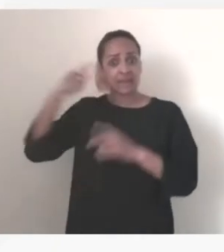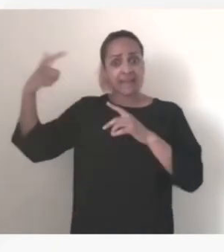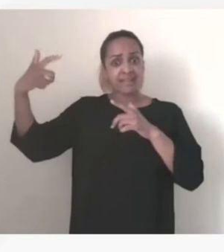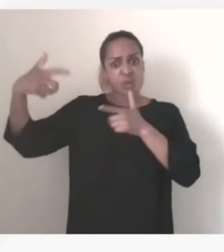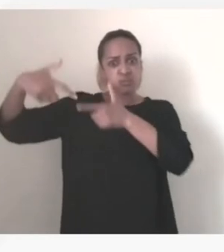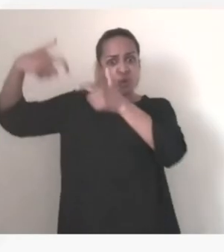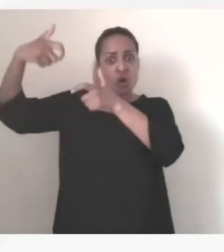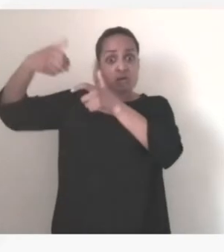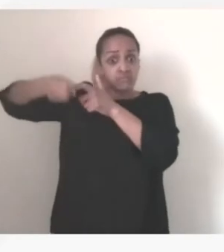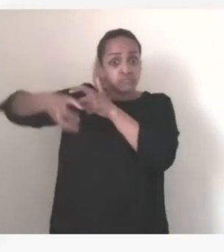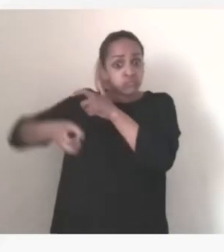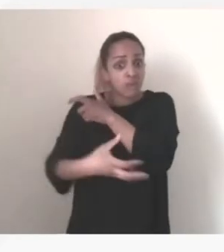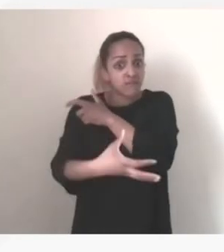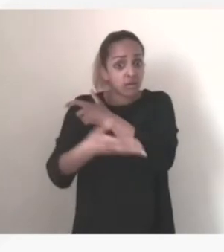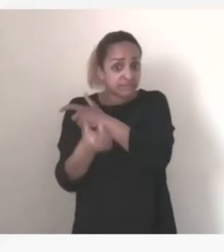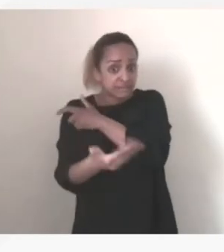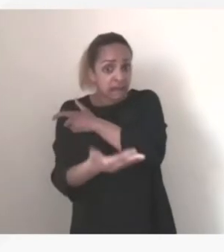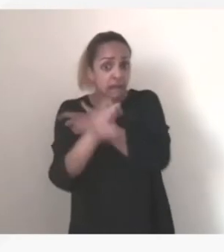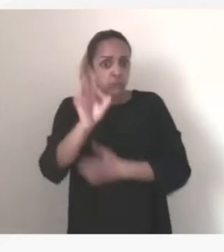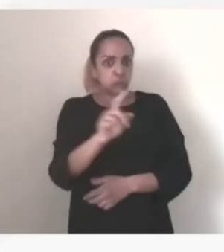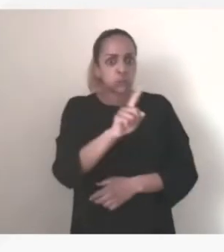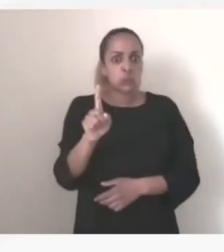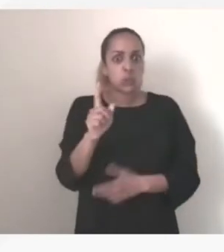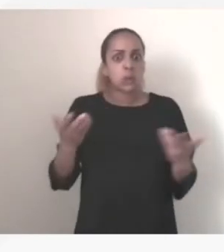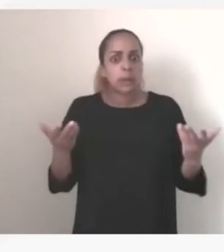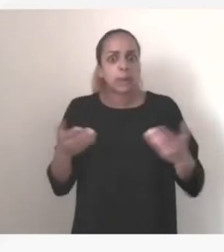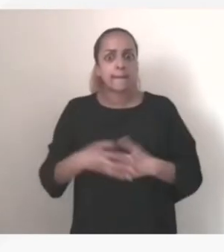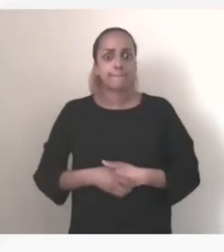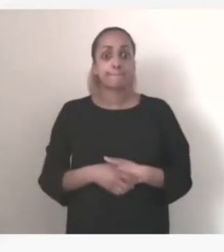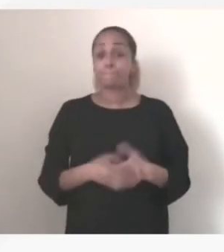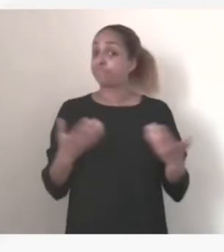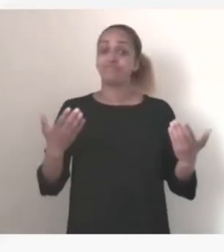Je peux dire un mot ? Oui, peux dire un mot. Nous n'en avons pas parlé. Enfin,